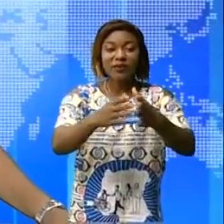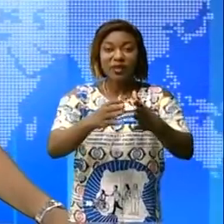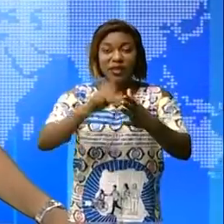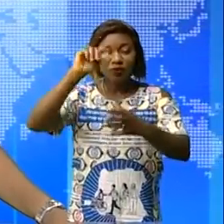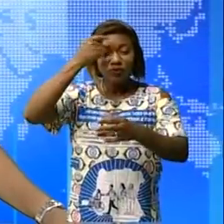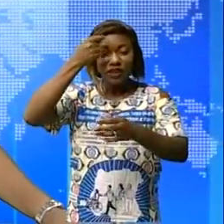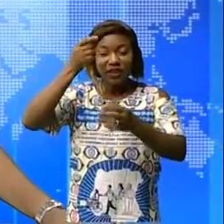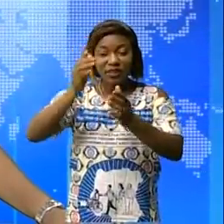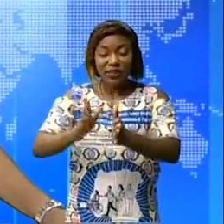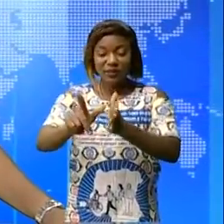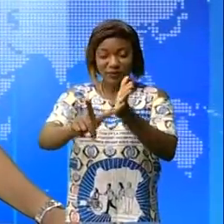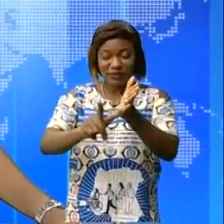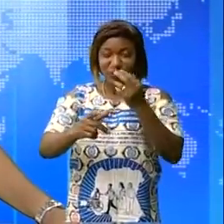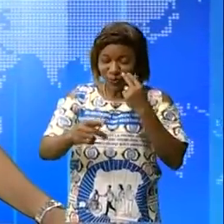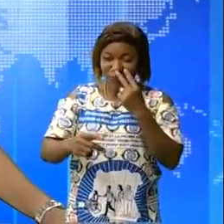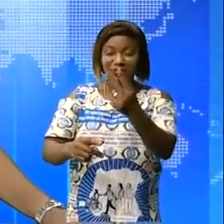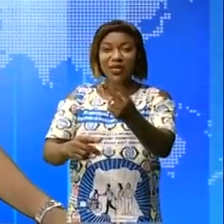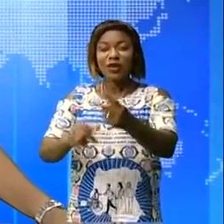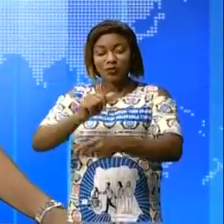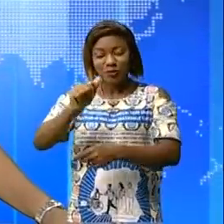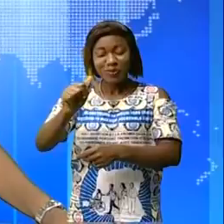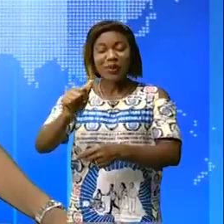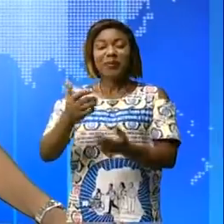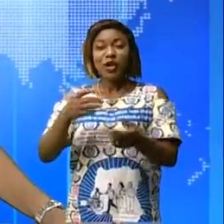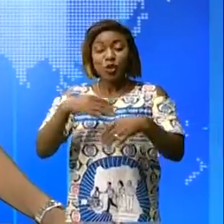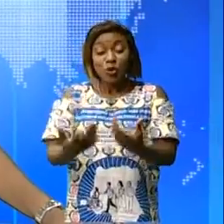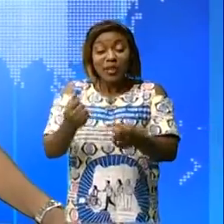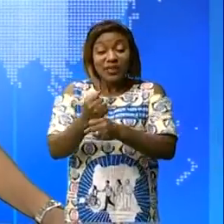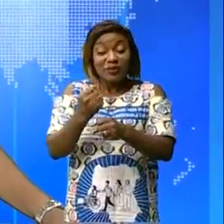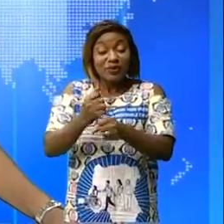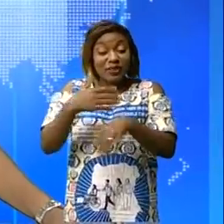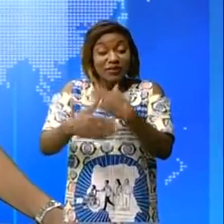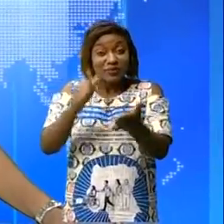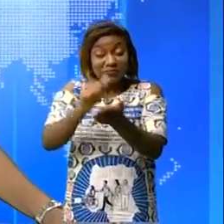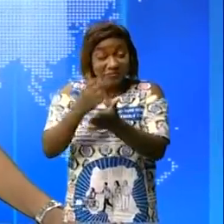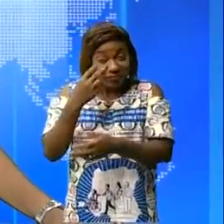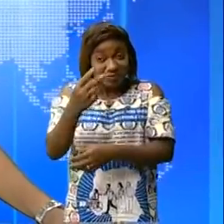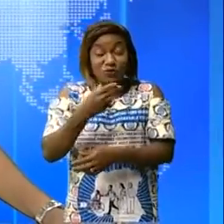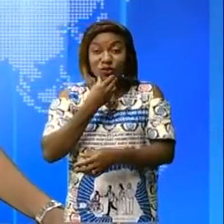Jeannette Longa Moussamba. Le reportage est de nos confrères de la RTN de Mbujimaï.